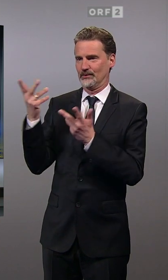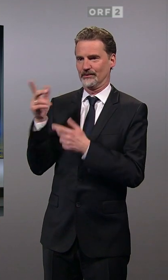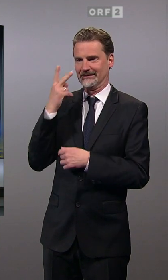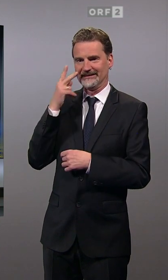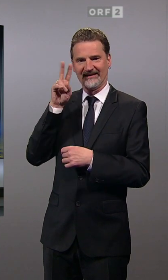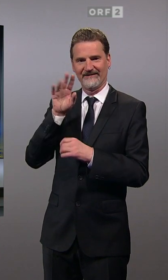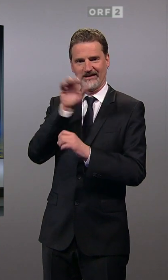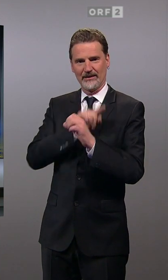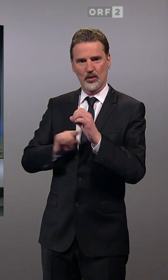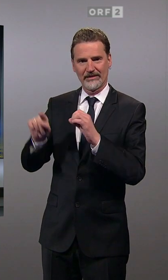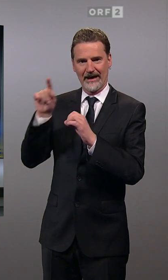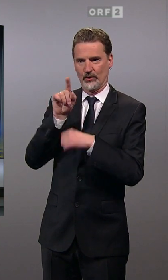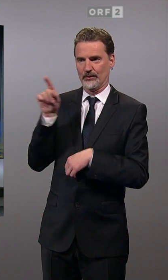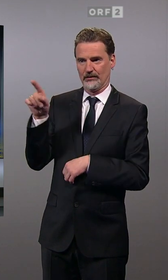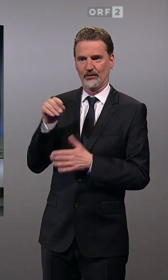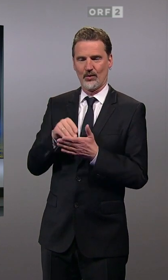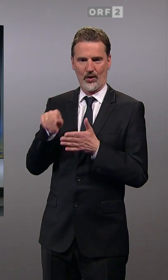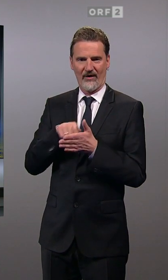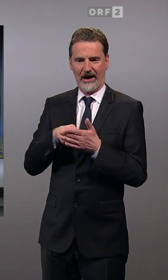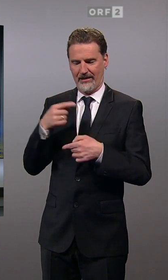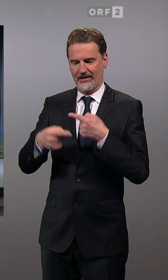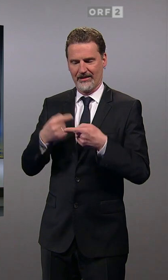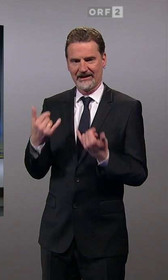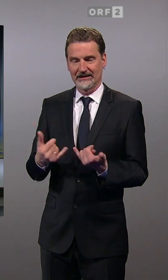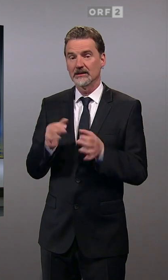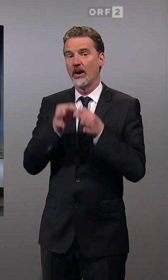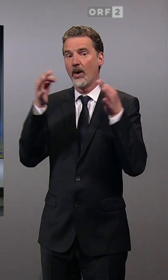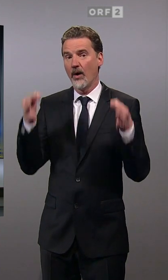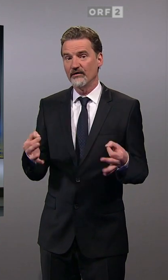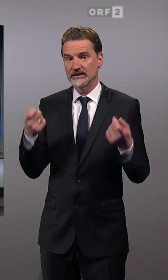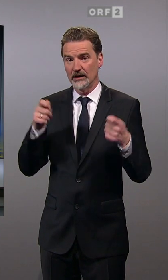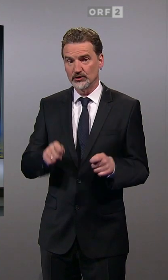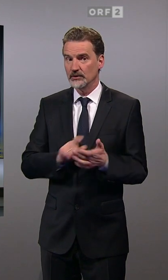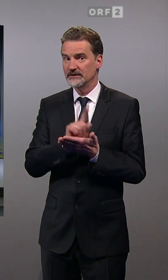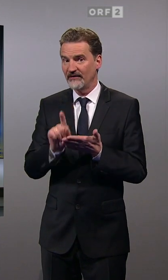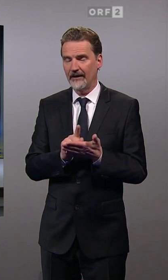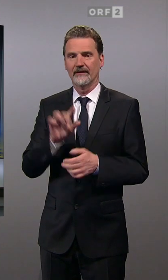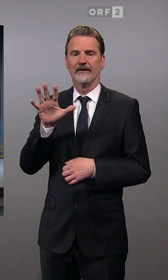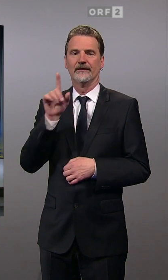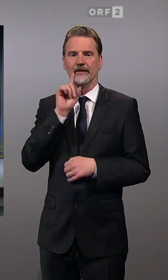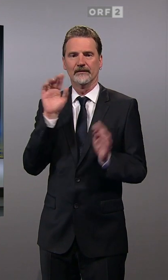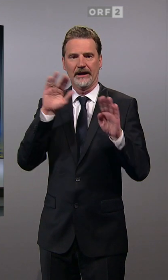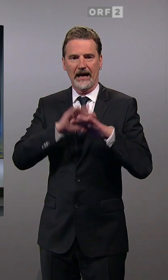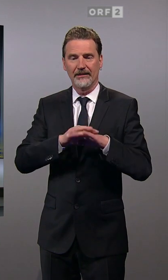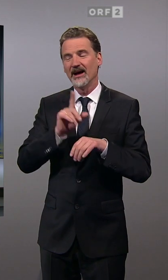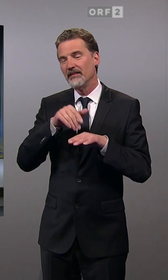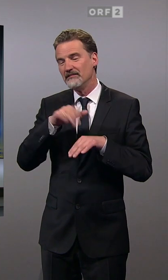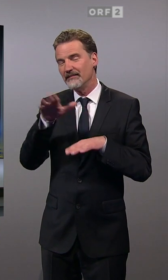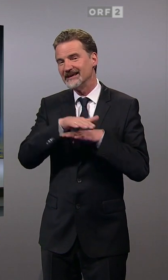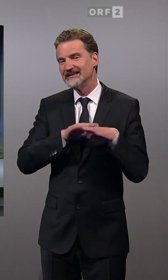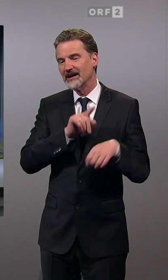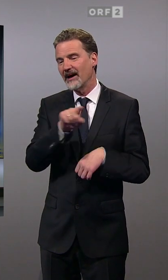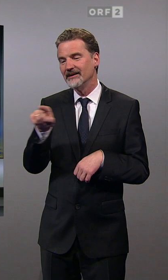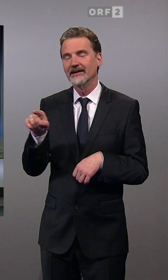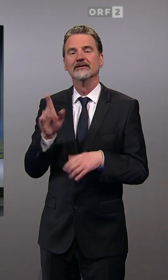wird zur Stunde noch gewählt. Offizieller Wahlschluss ist dann um 17 Uhr. Aber in den allermeisten Gemeinden schließen die letzten